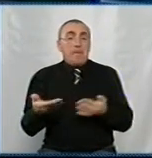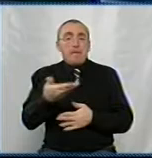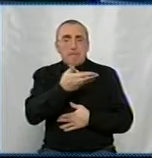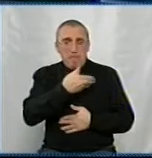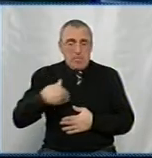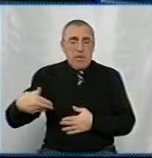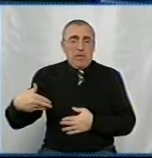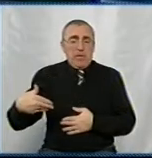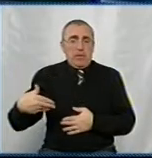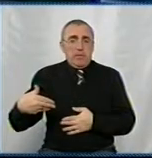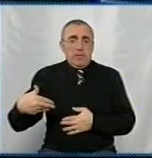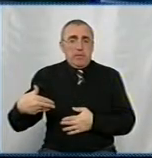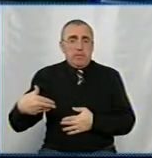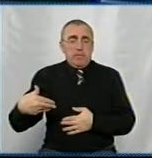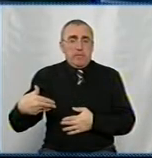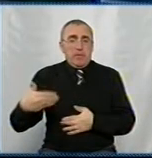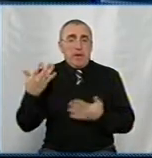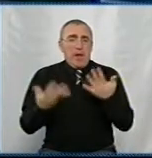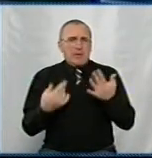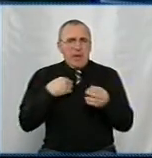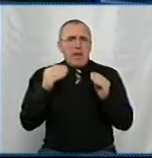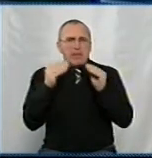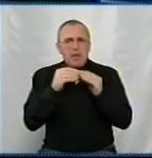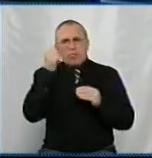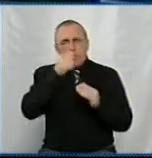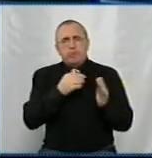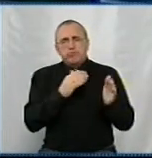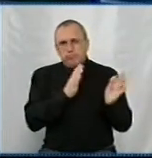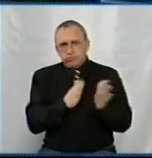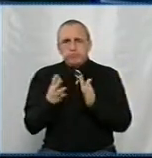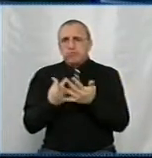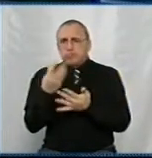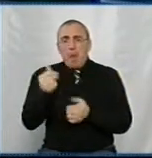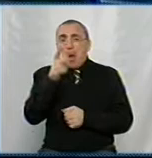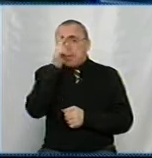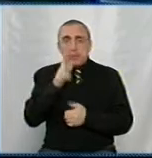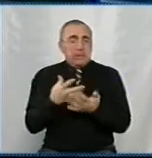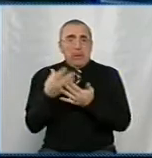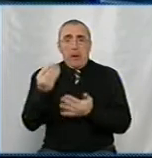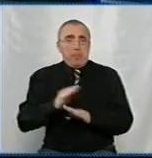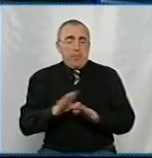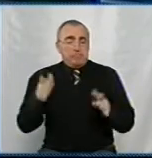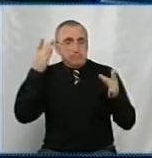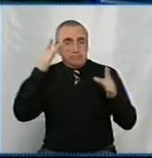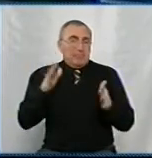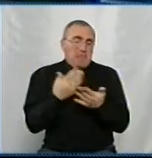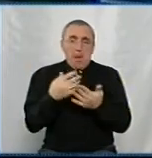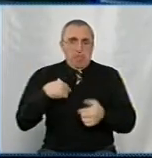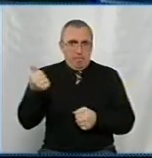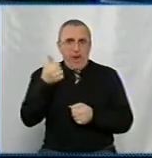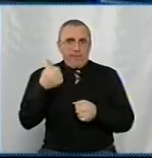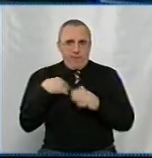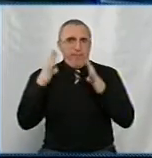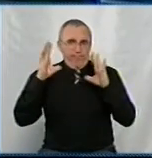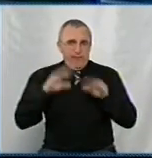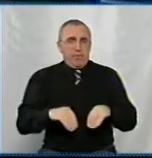Тобто, ми... Якщо я 10 років сумлінно плачу, а тут раптом 3 місяці не заплатив, я не думаю, що я буду першим на відключення. Понимаєте,